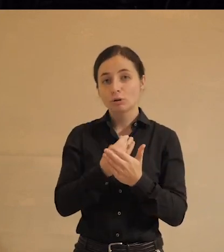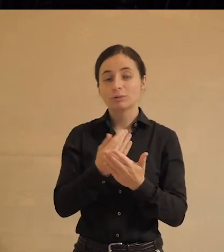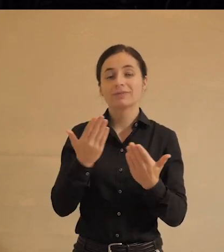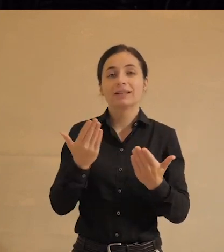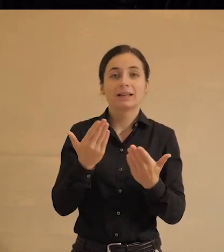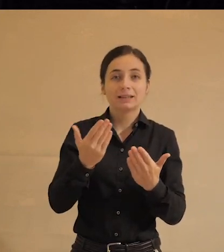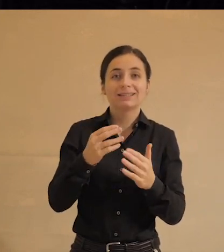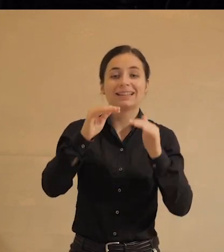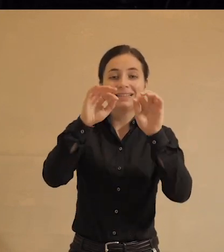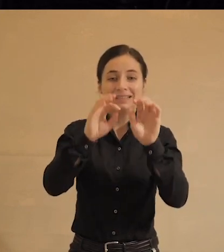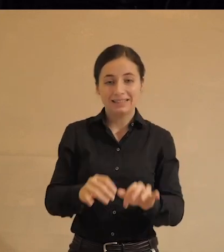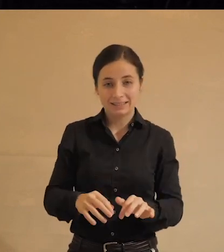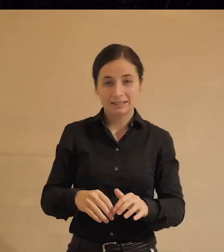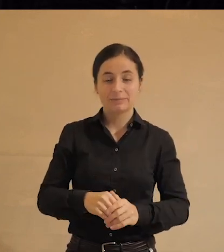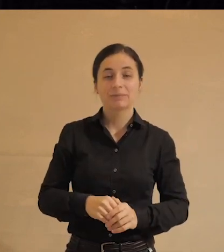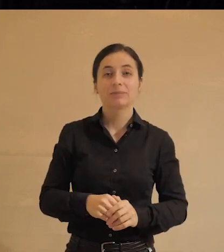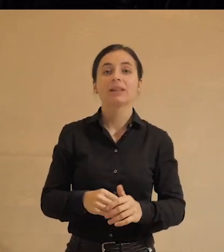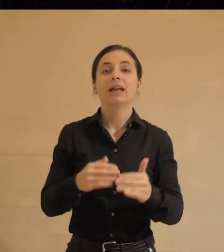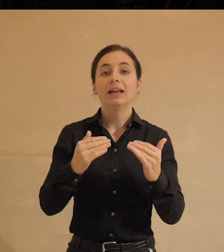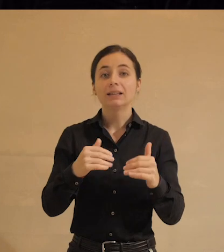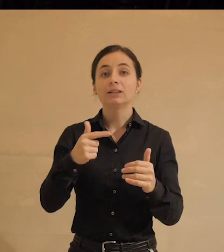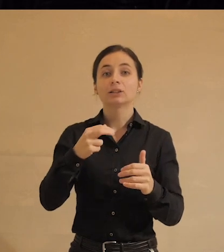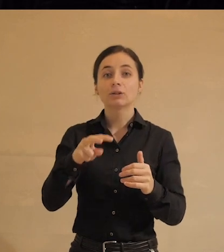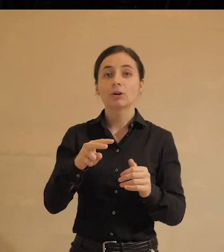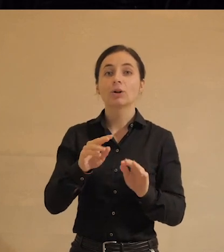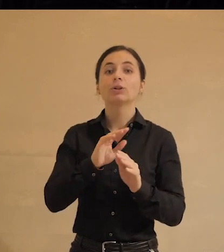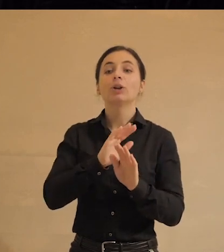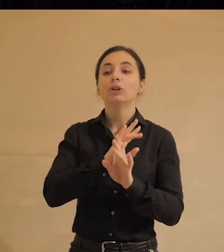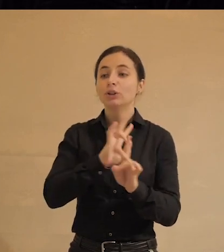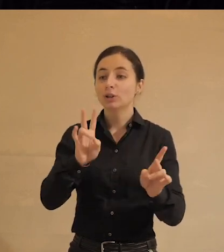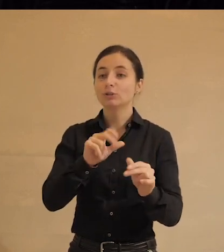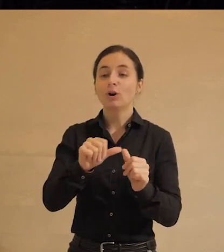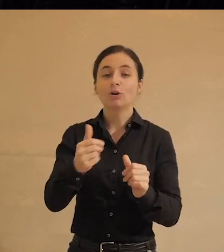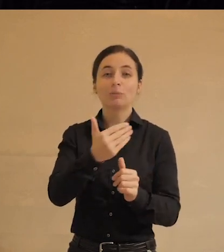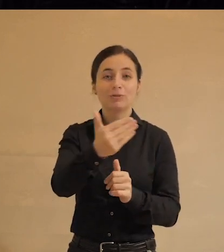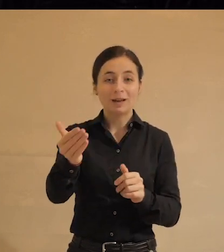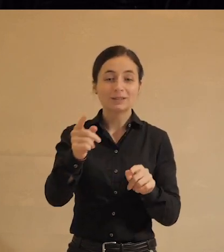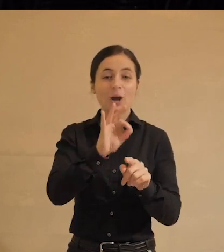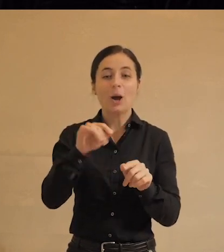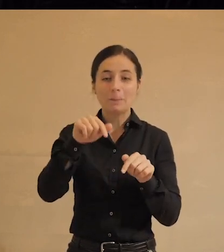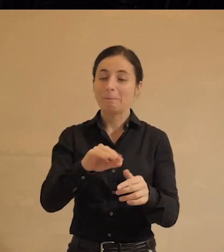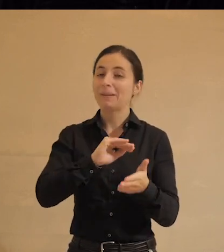тексты. И дальше Гугл говорит, никто, кроме вас, про это не пишет.